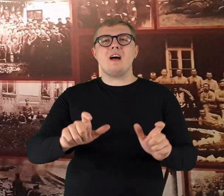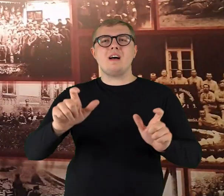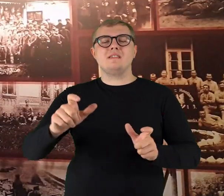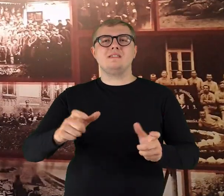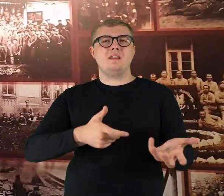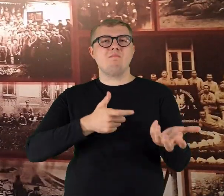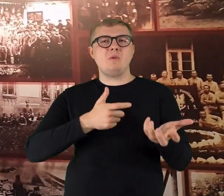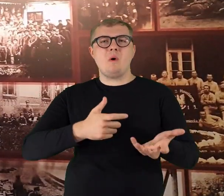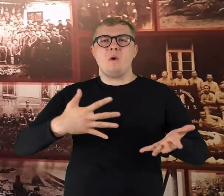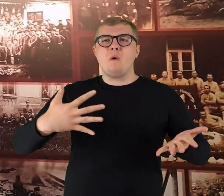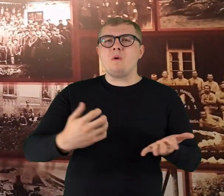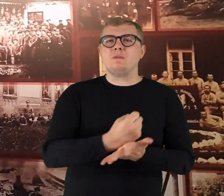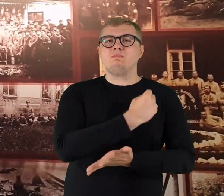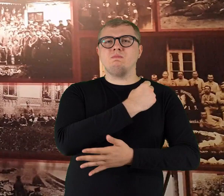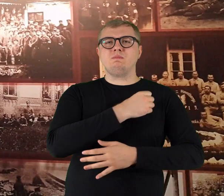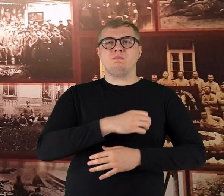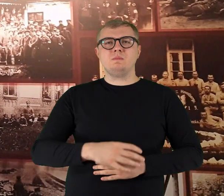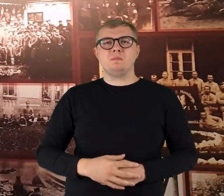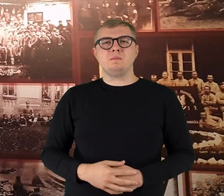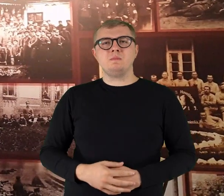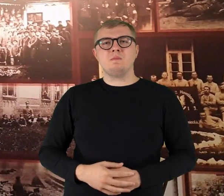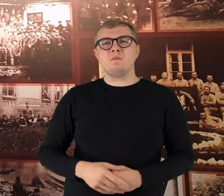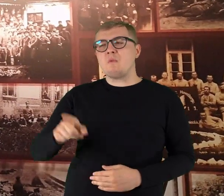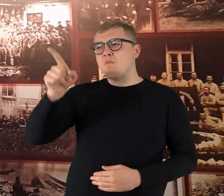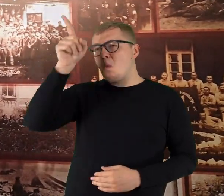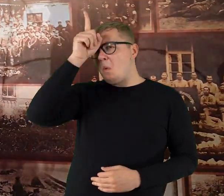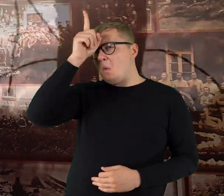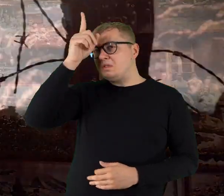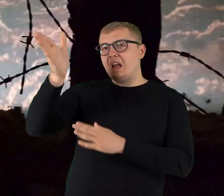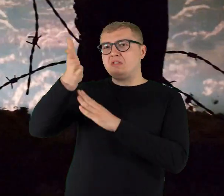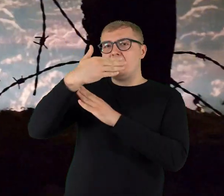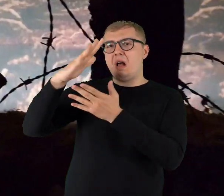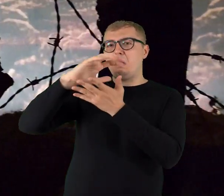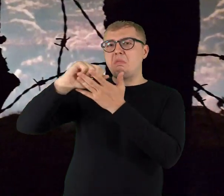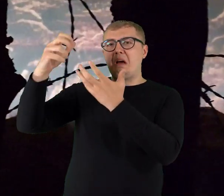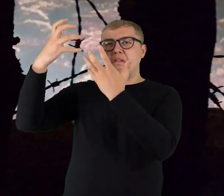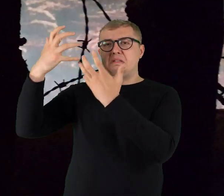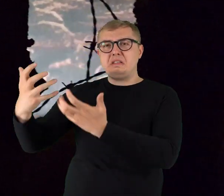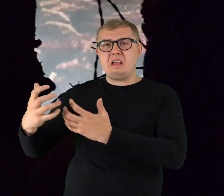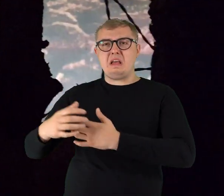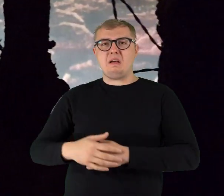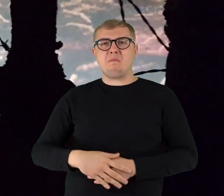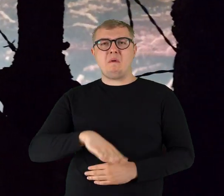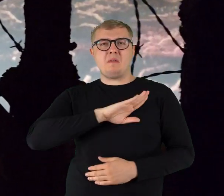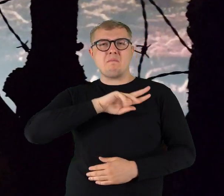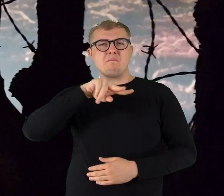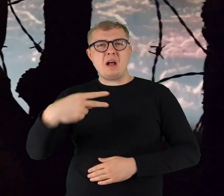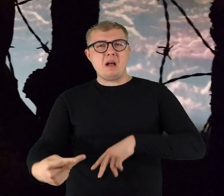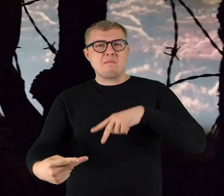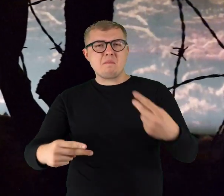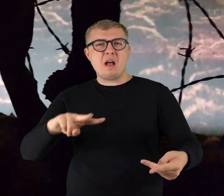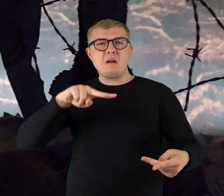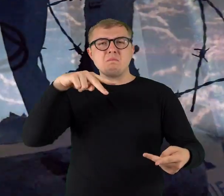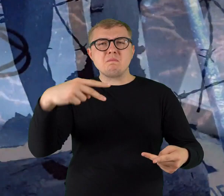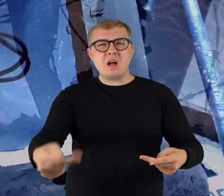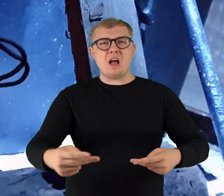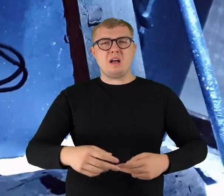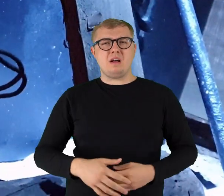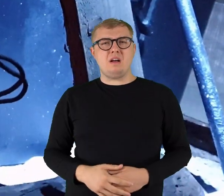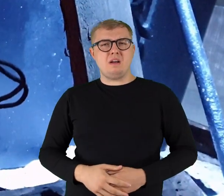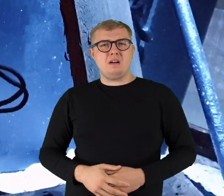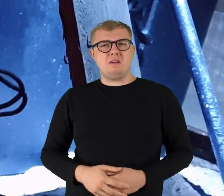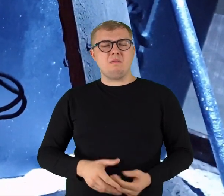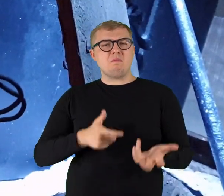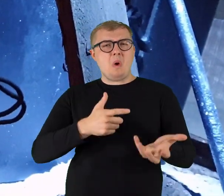powstańcy Prusak ścierać chce sztandary Padają ofiary Hej